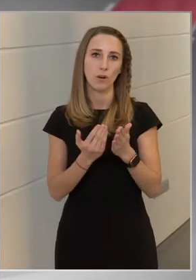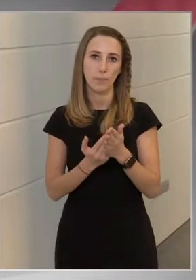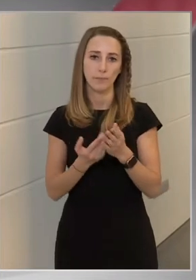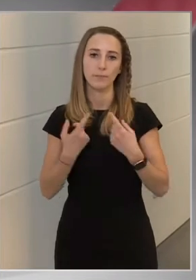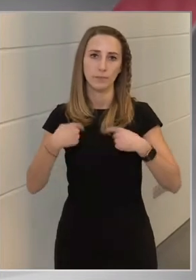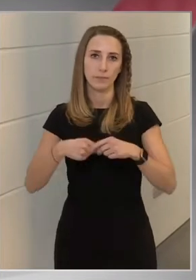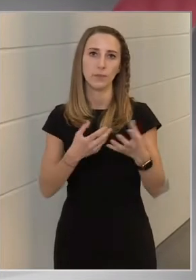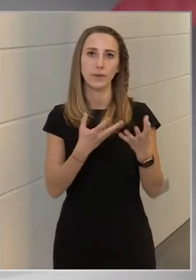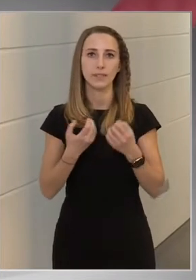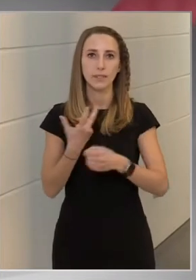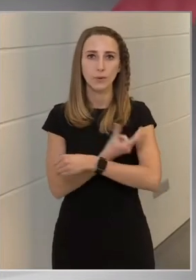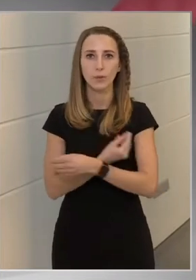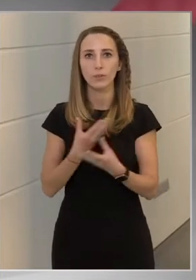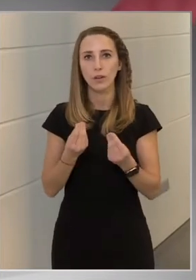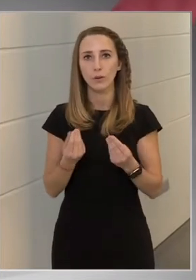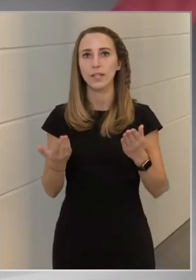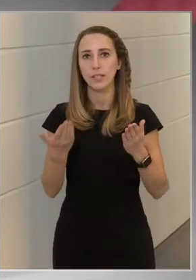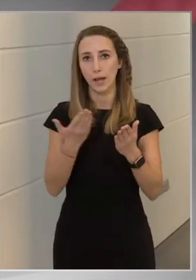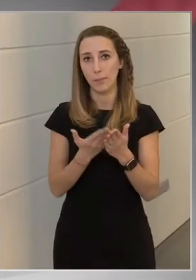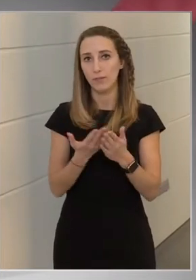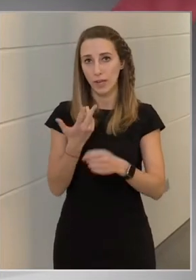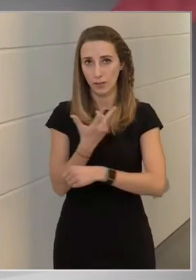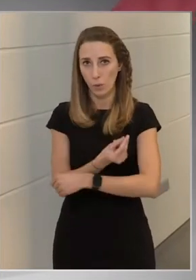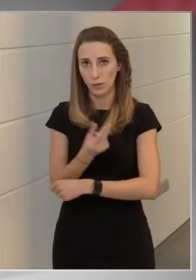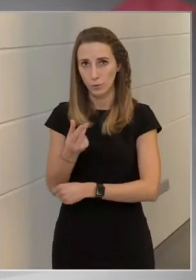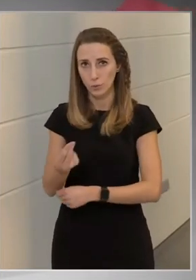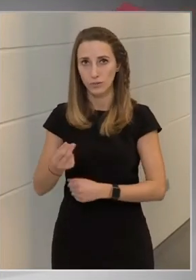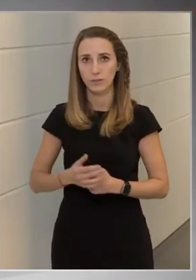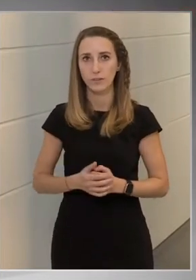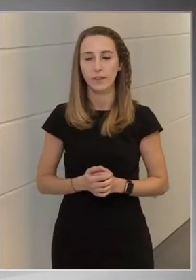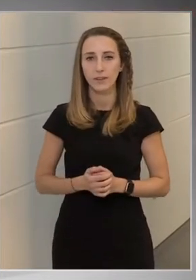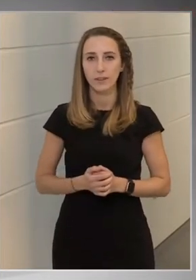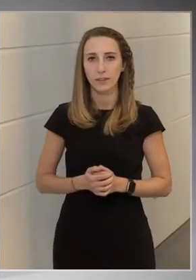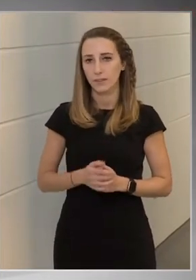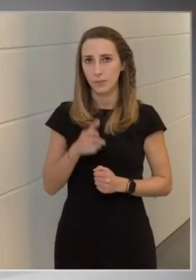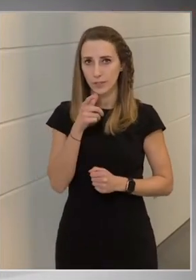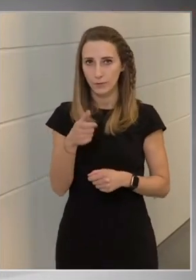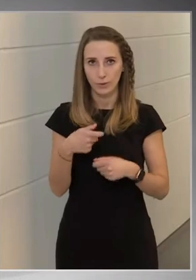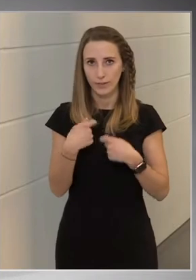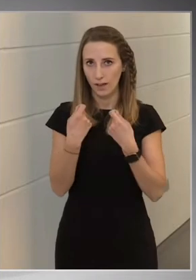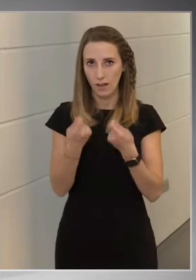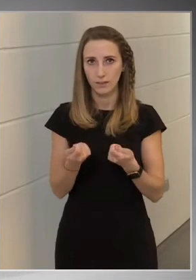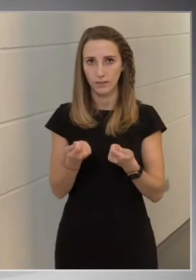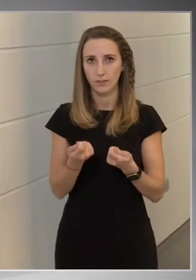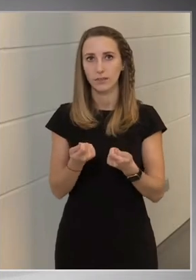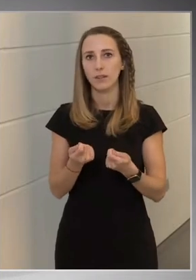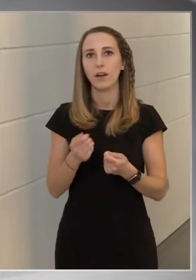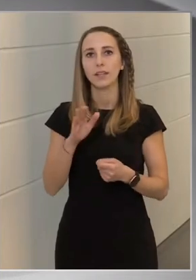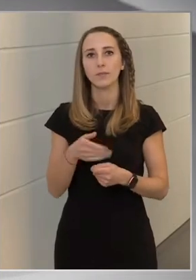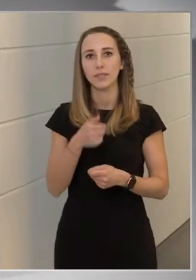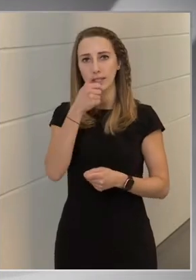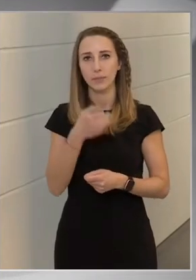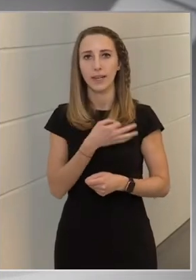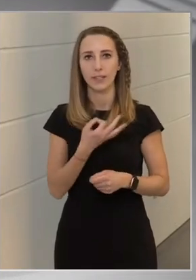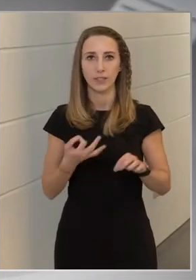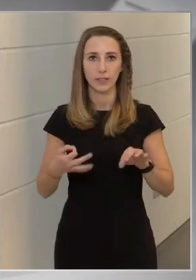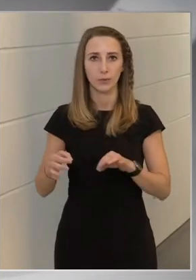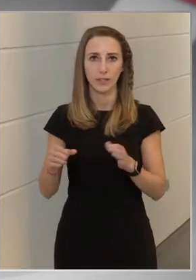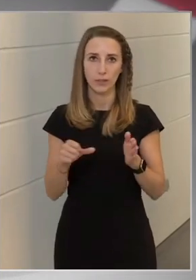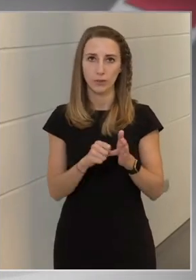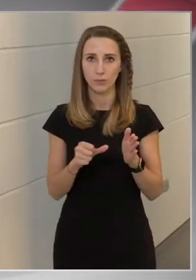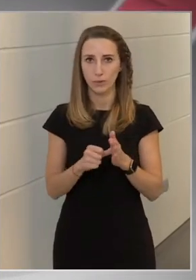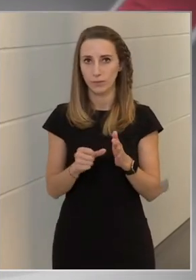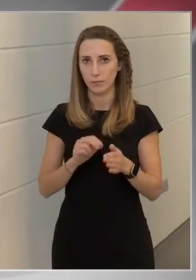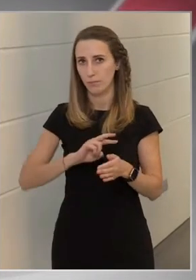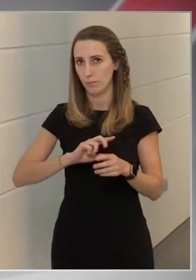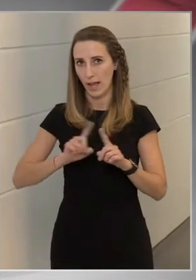oltóanyagot, és ennek megfelelően is oltunk. Nem is fog kiadni a Nemzeti Népegészségi Központ semmi másra engedélyt, hogyha ma